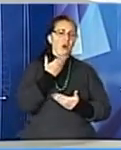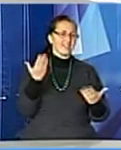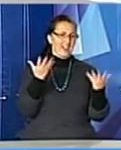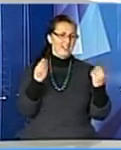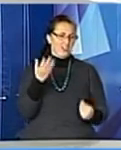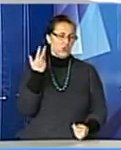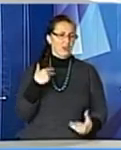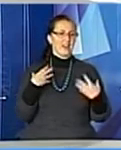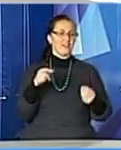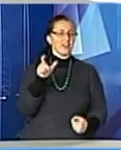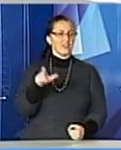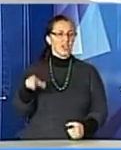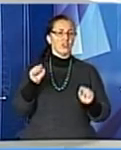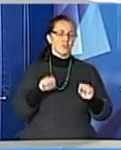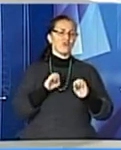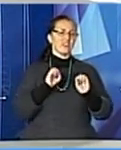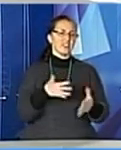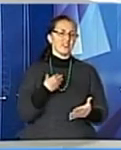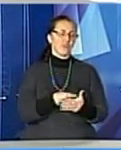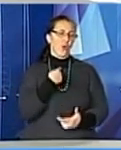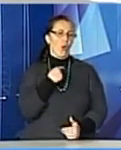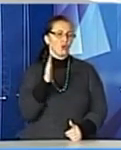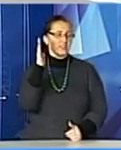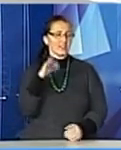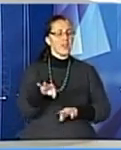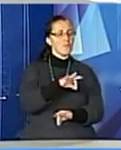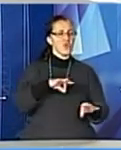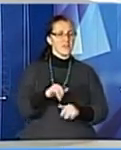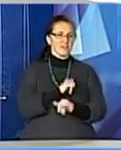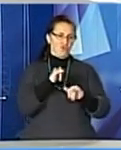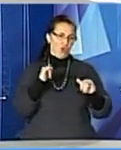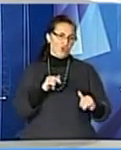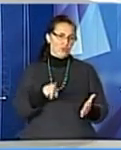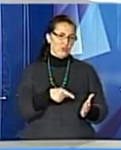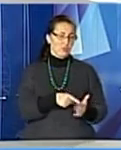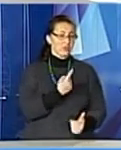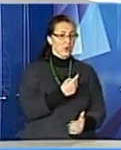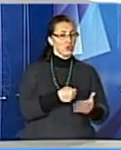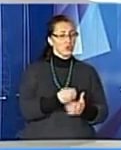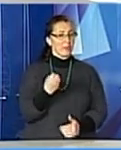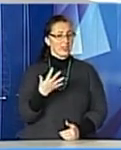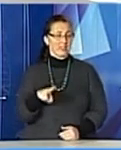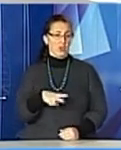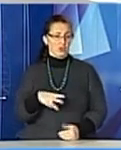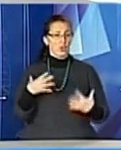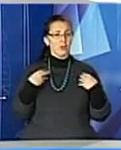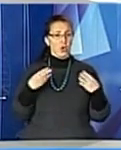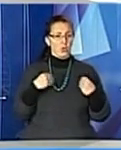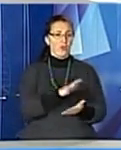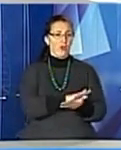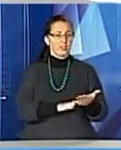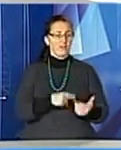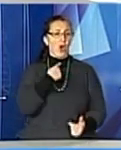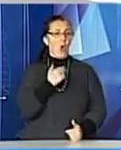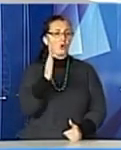коли львів'яни можуть віддати свої голоси за проекти для розвитку міста. З 1 до 15 листопада у Львові триває